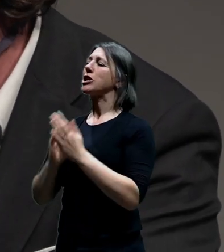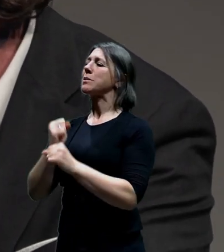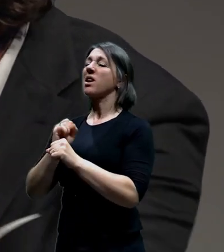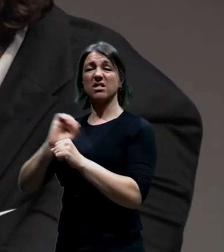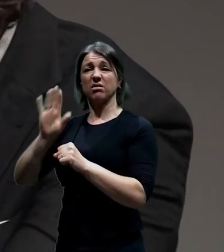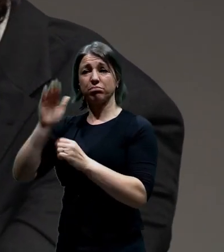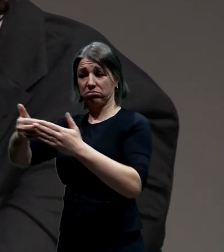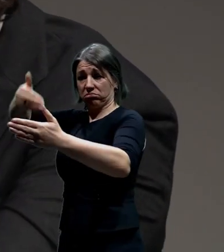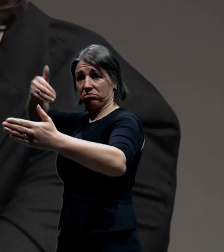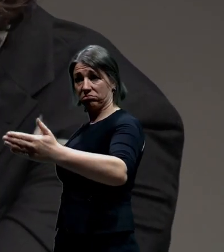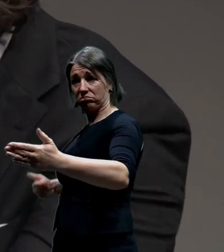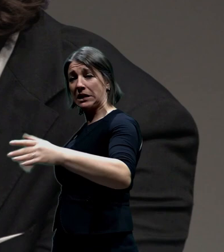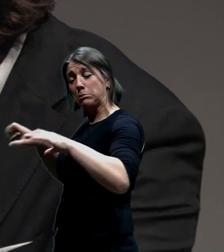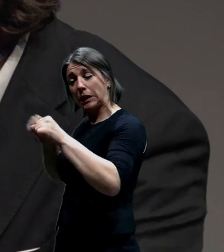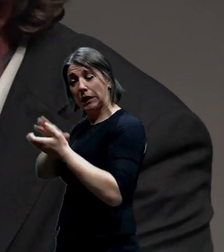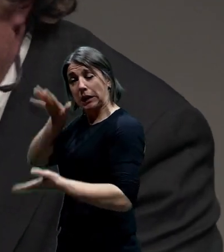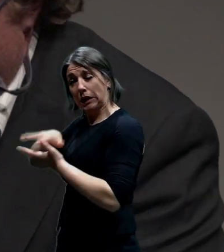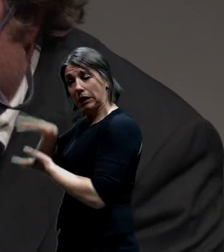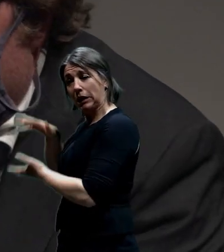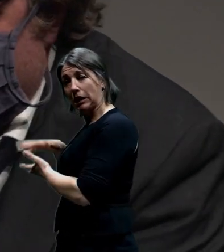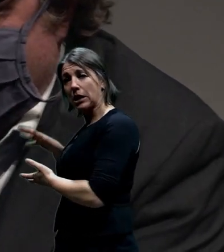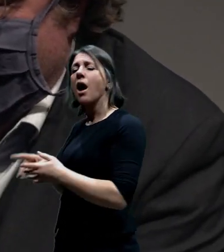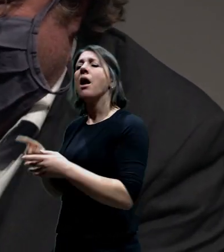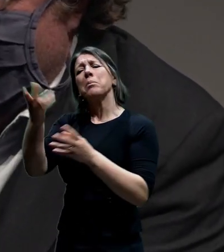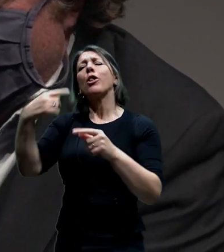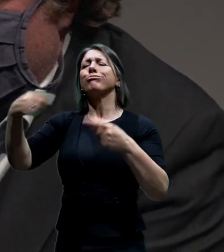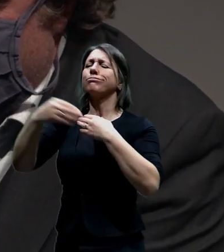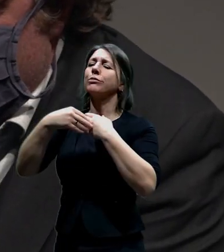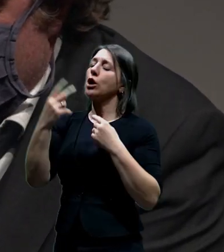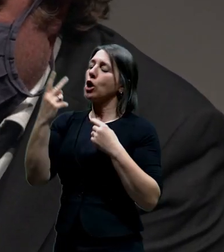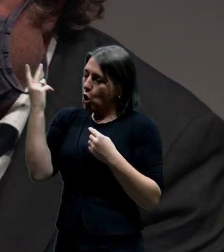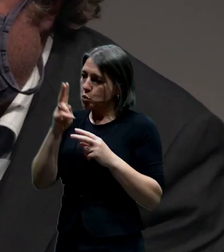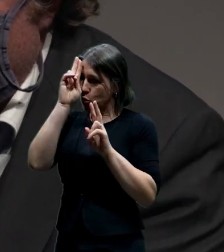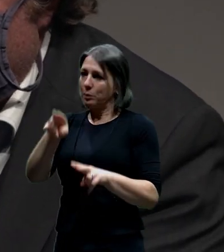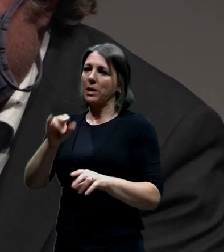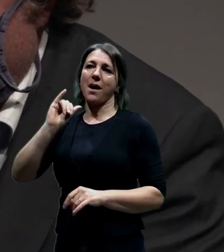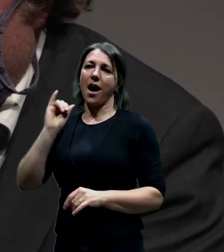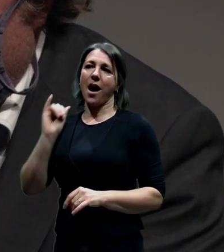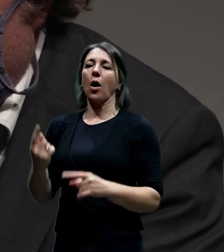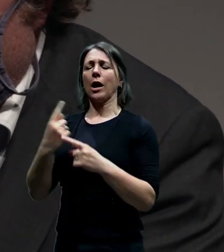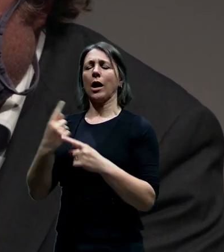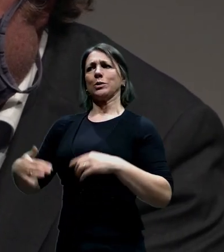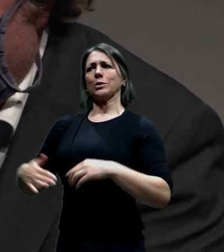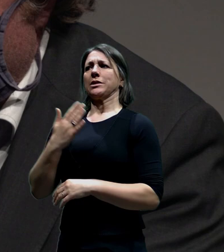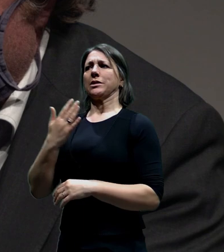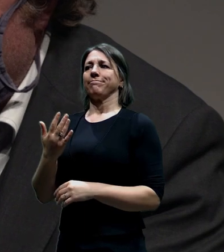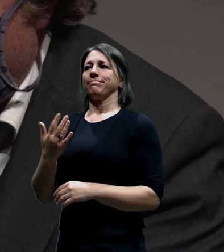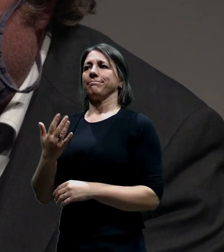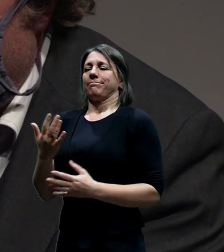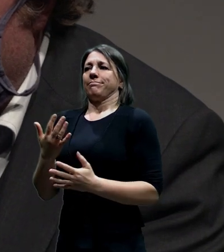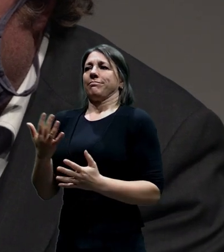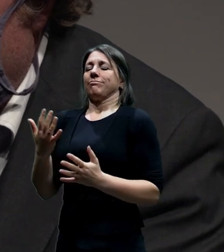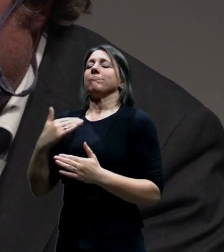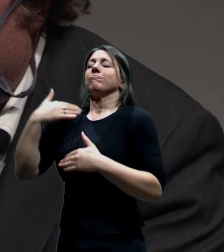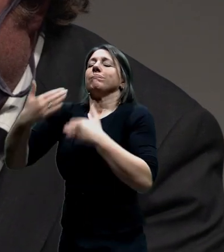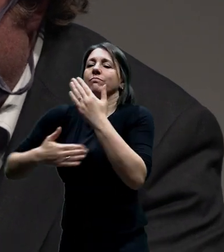vznikla, se všemi poznámkami, kterým rozumím, vnímám, že to směřuje k